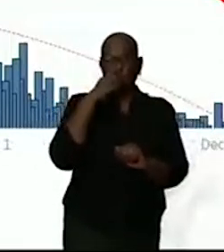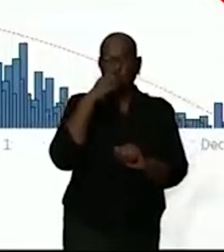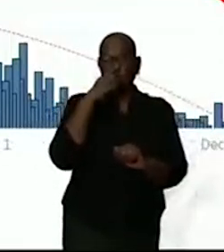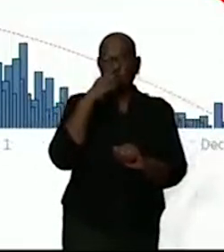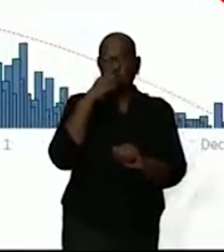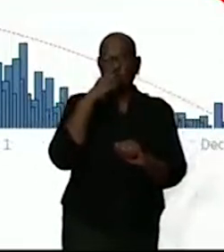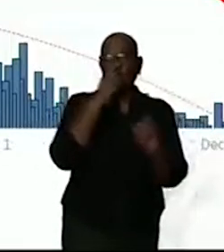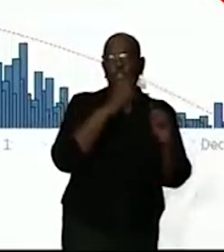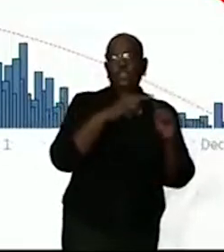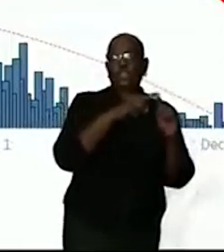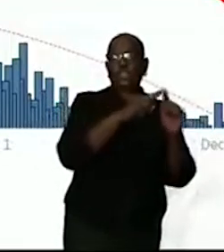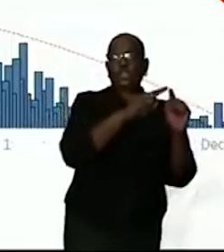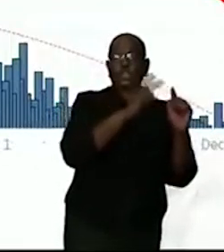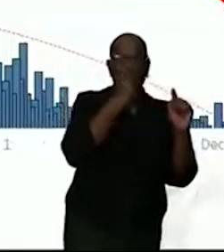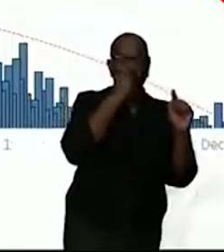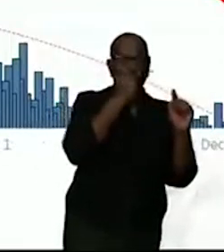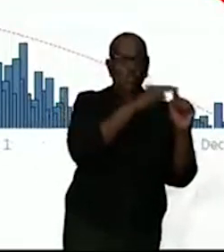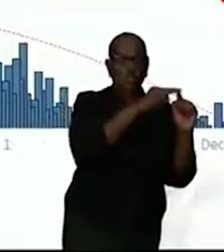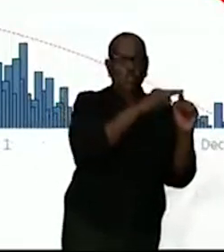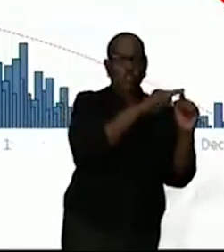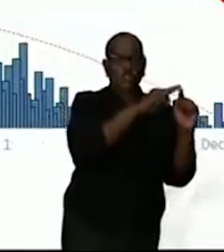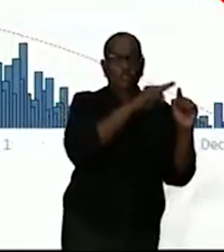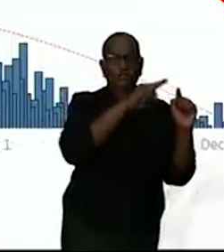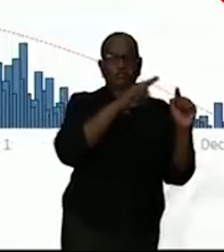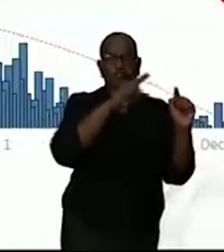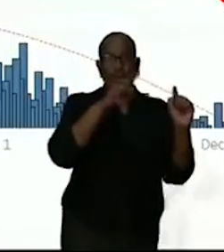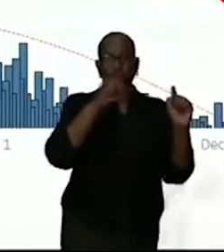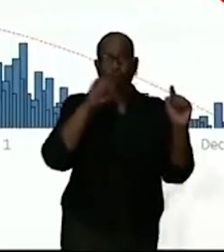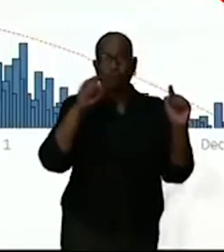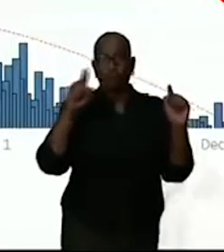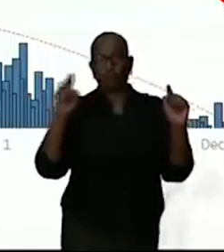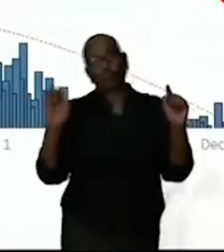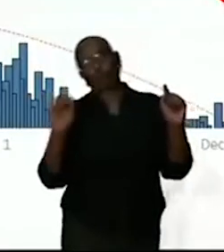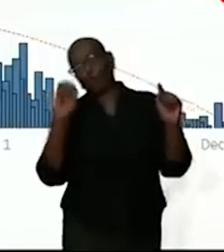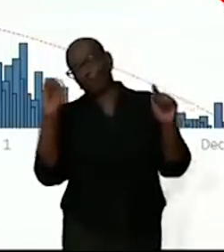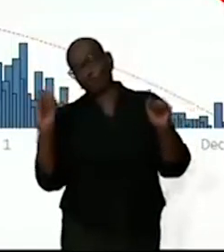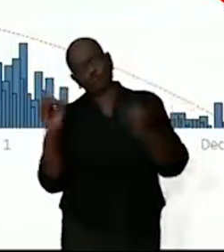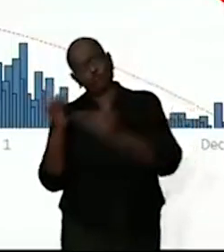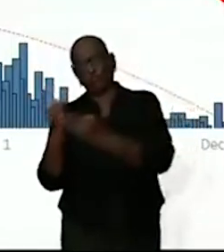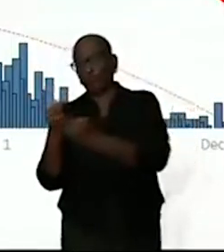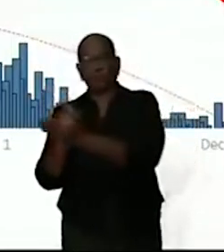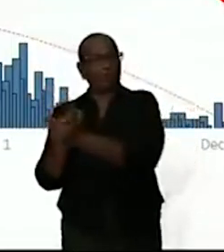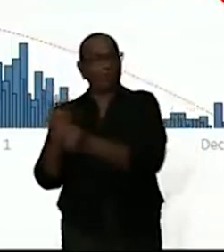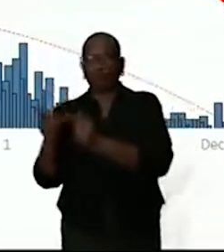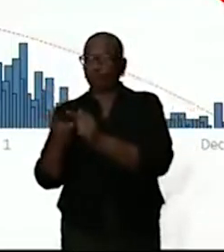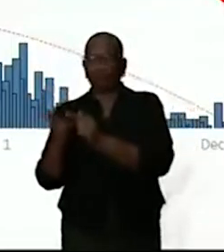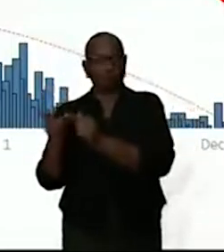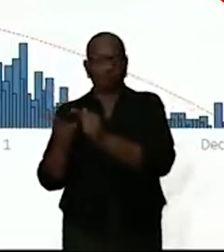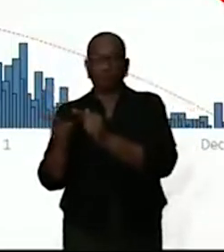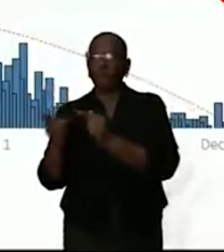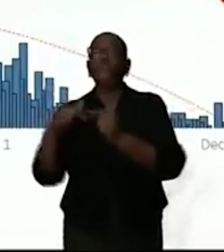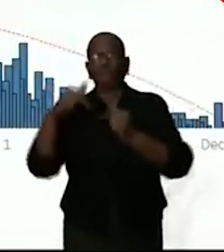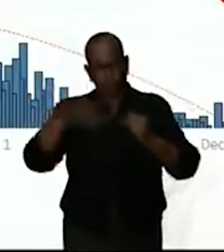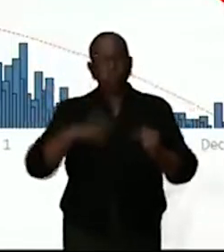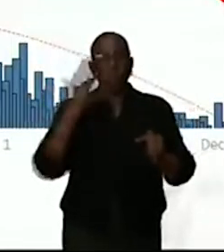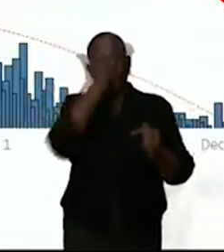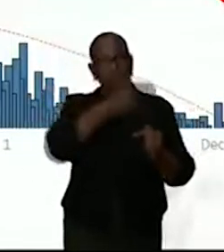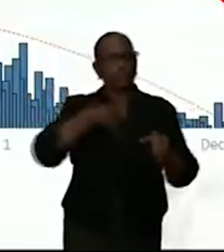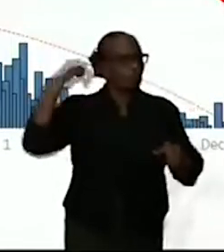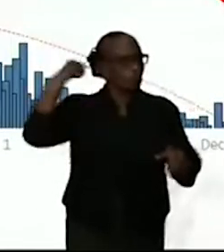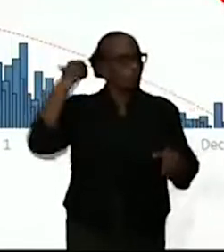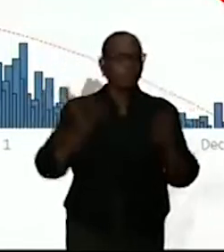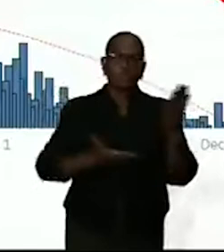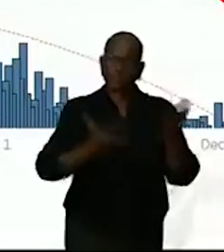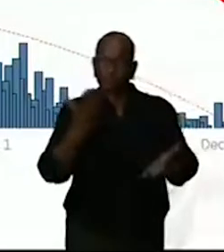eind oktober ongeveer. En dat was dus wat we in Suriname kunnen noemen de